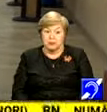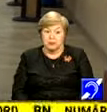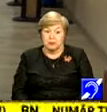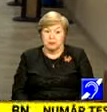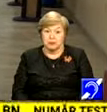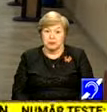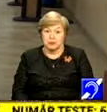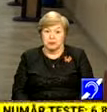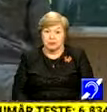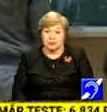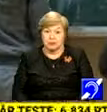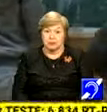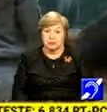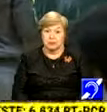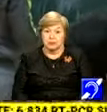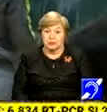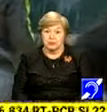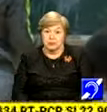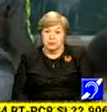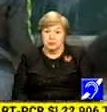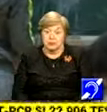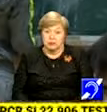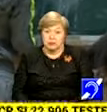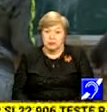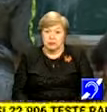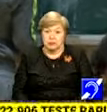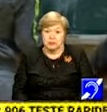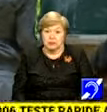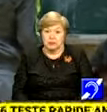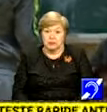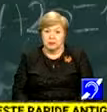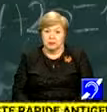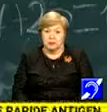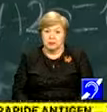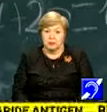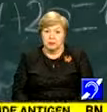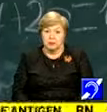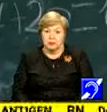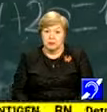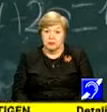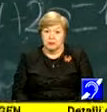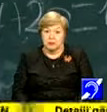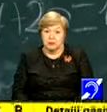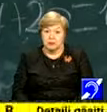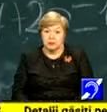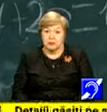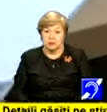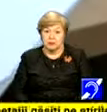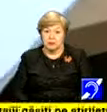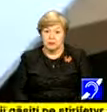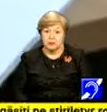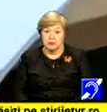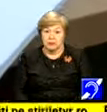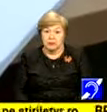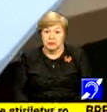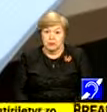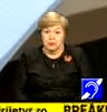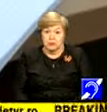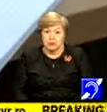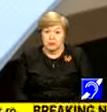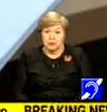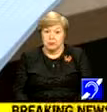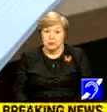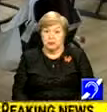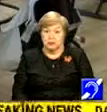confruntantul un val semnificativ de pandemia. Putem să acceptăm că ministerul n-a putut să ia le decizii strategice, dar este